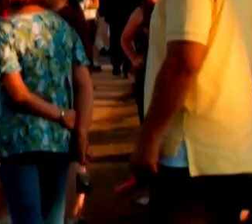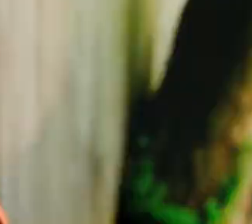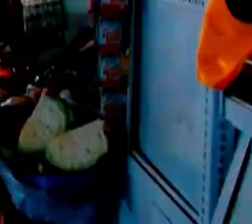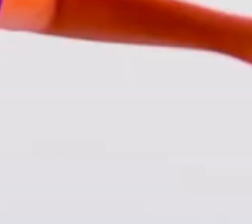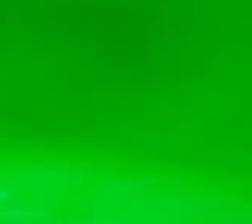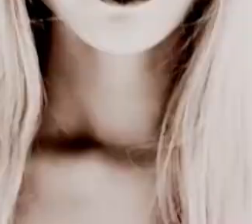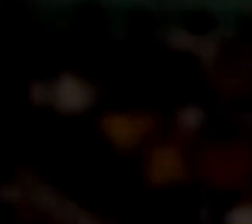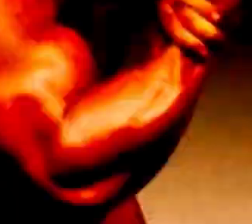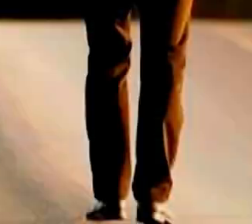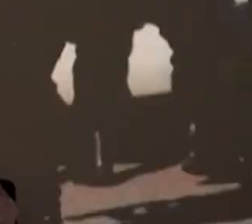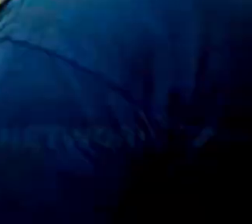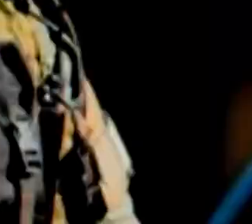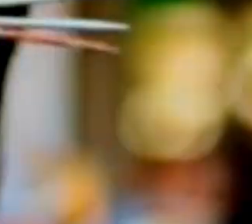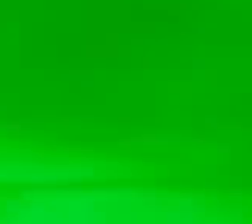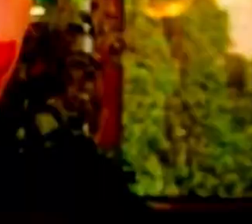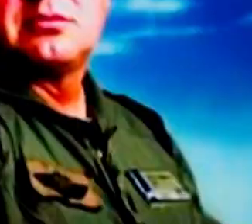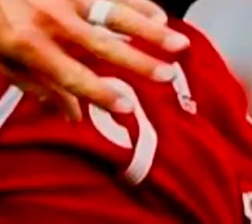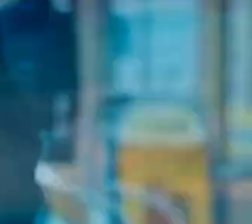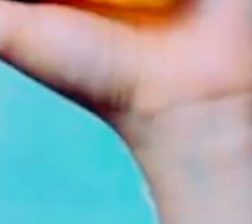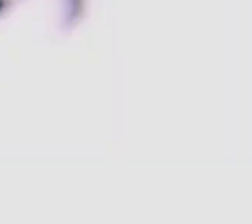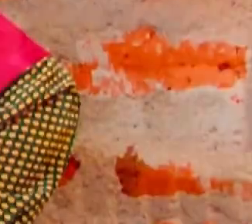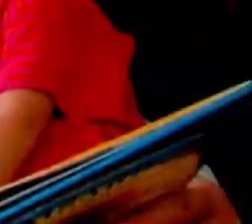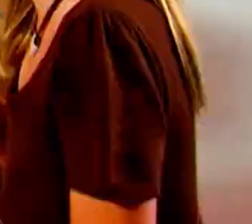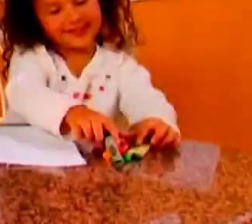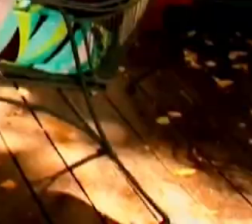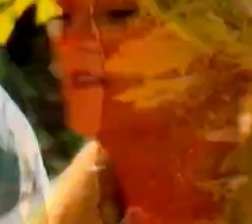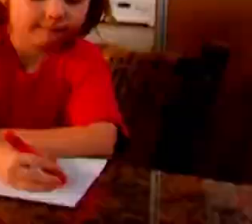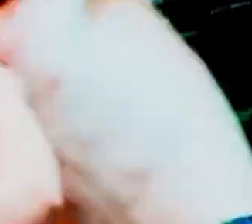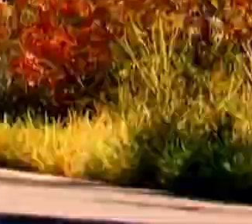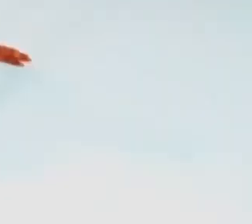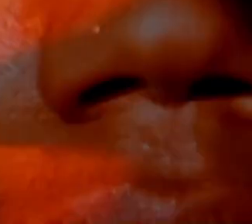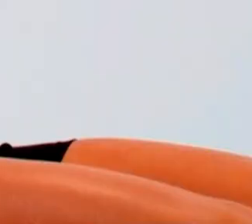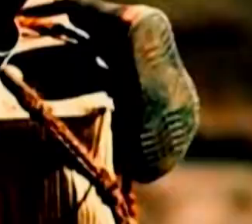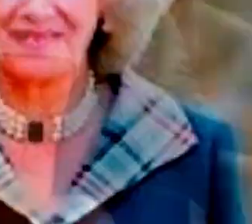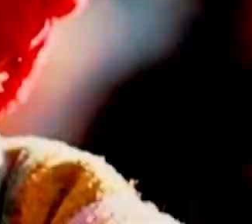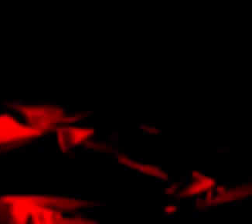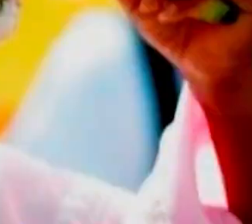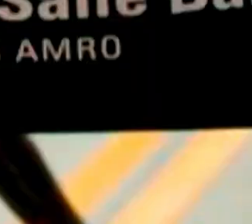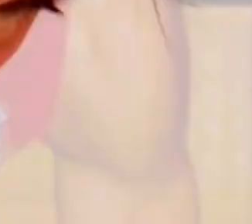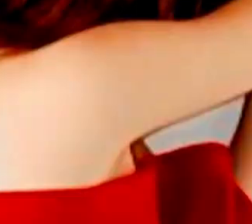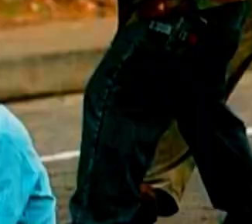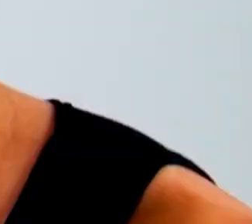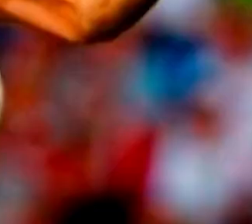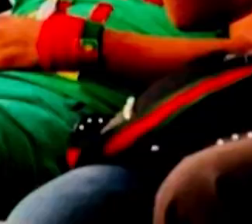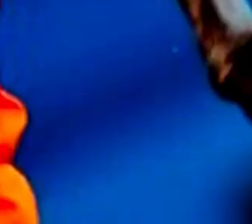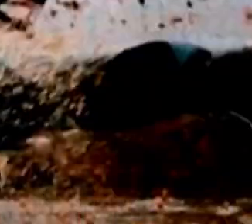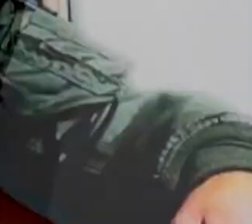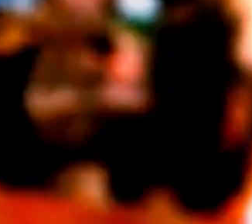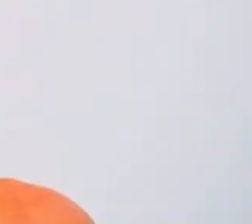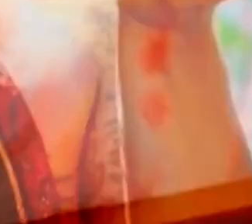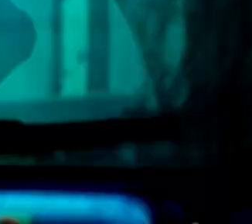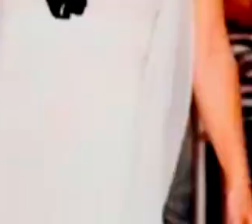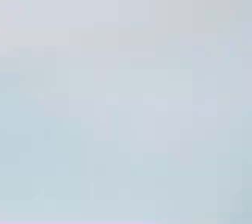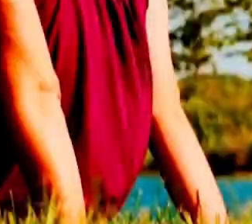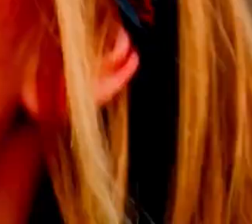przypadkowych zdjęć, pejzaży, samochodów, domów, architektury, ludzi, kotów i tak dalej. Wtedy nie widać nic.